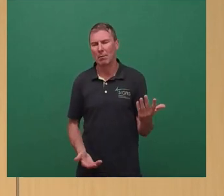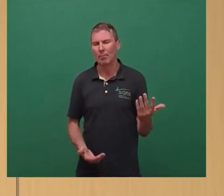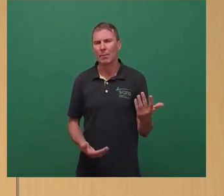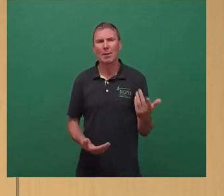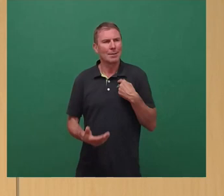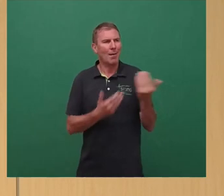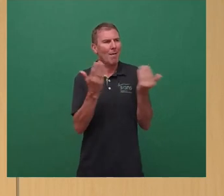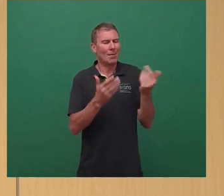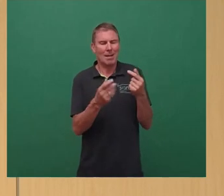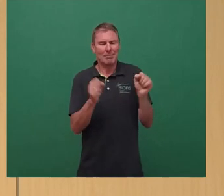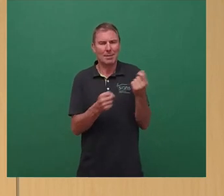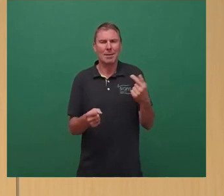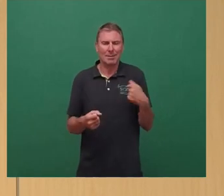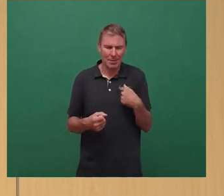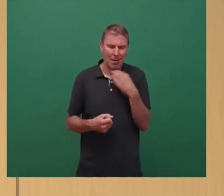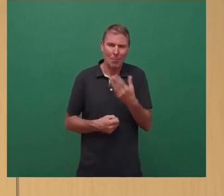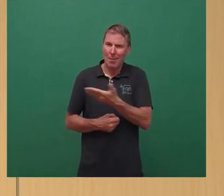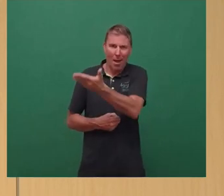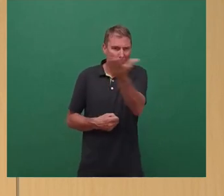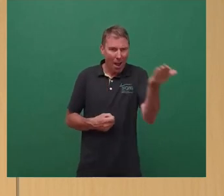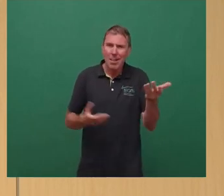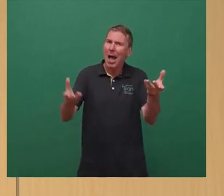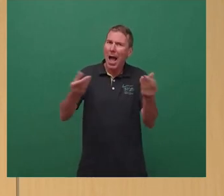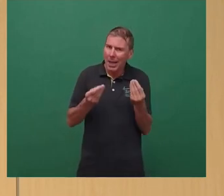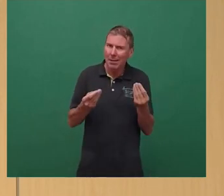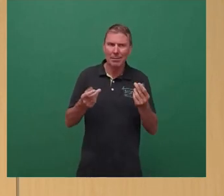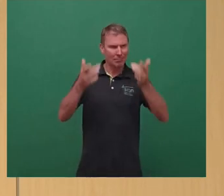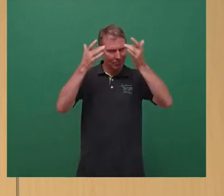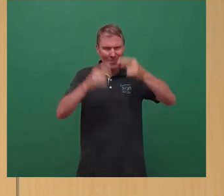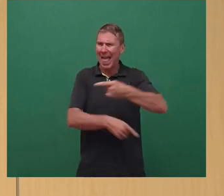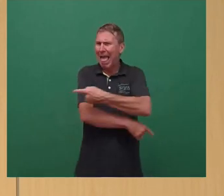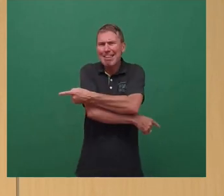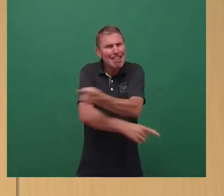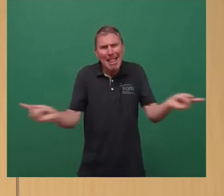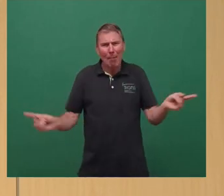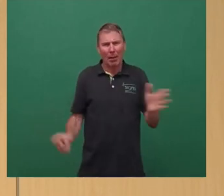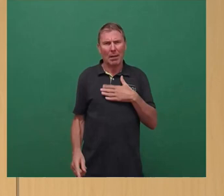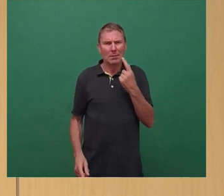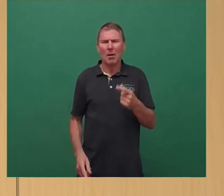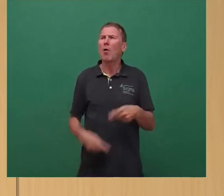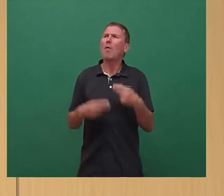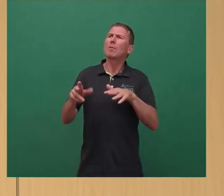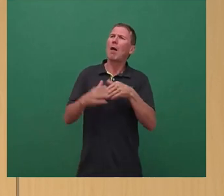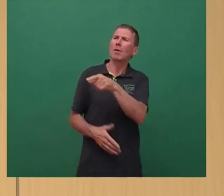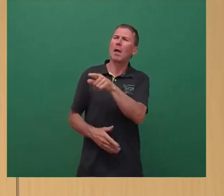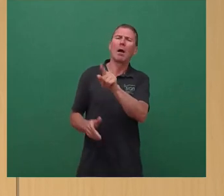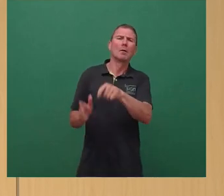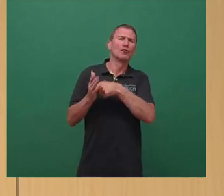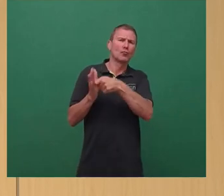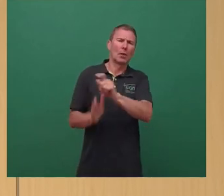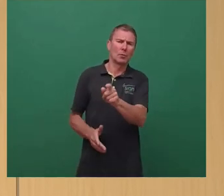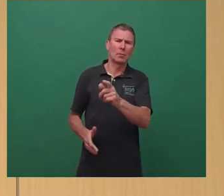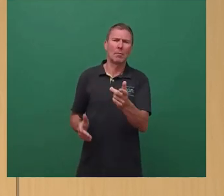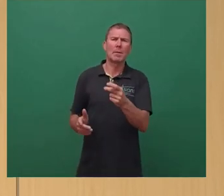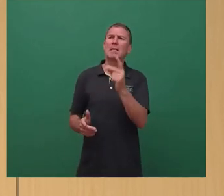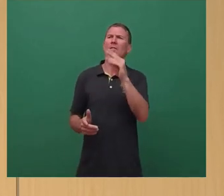kann ich nur herzlich einladen, wir haben ein ganz klares Bekenntnis. hat niemand in Frage gestellt zum öffentlichen Nahverkehr, zur DVB.